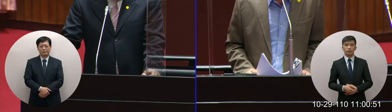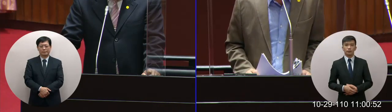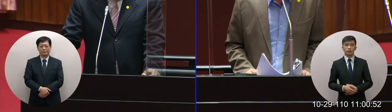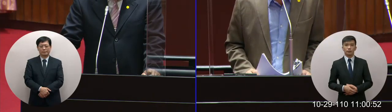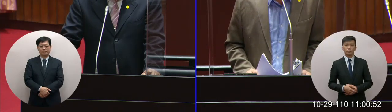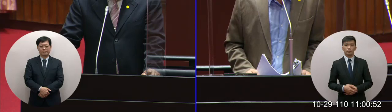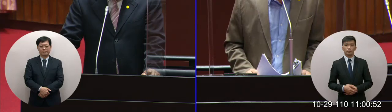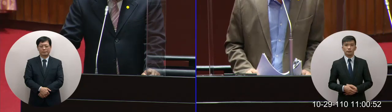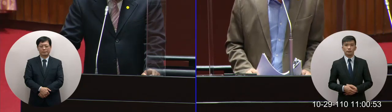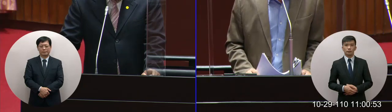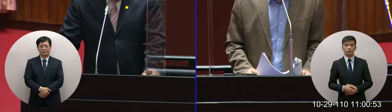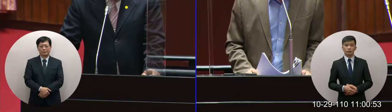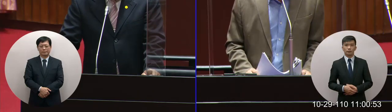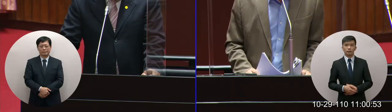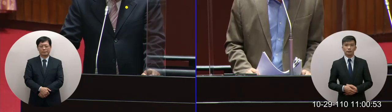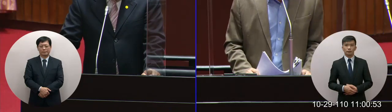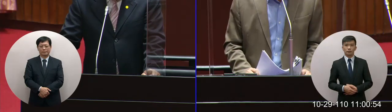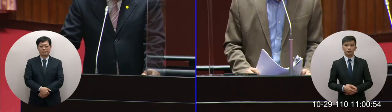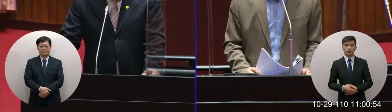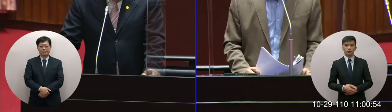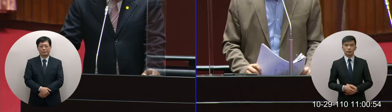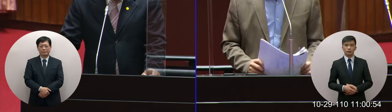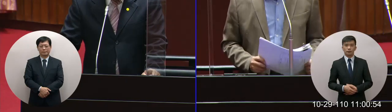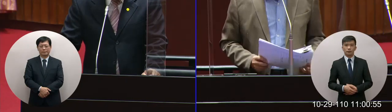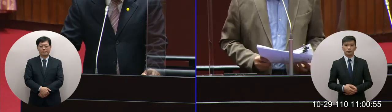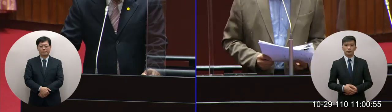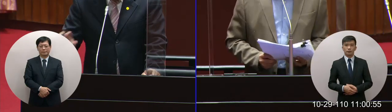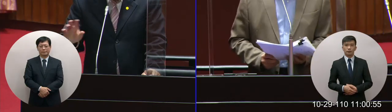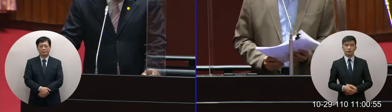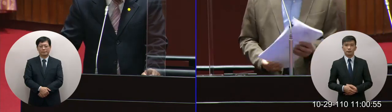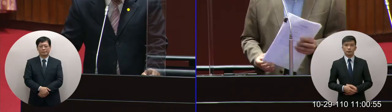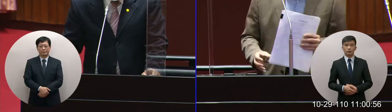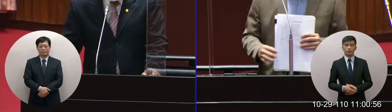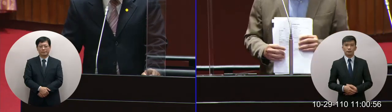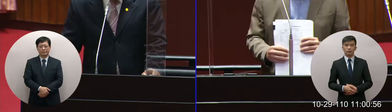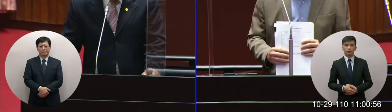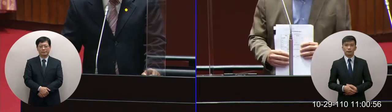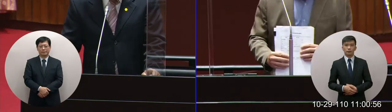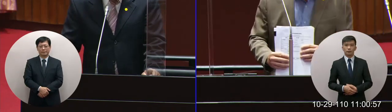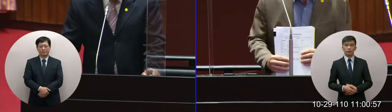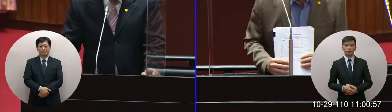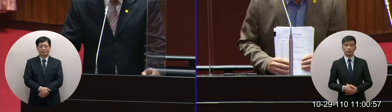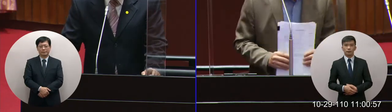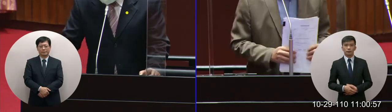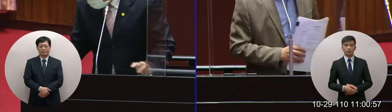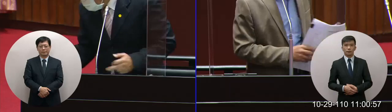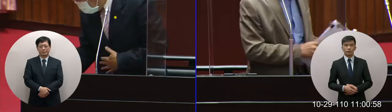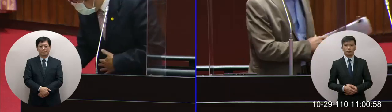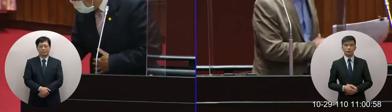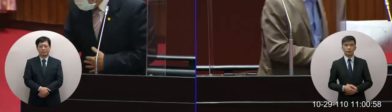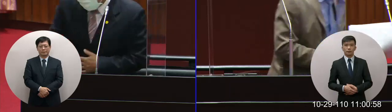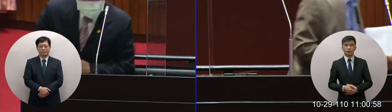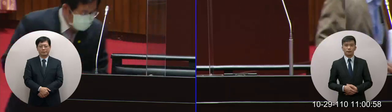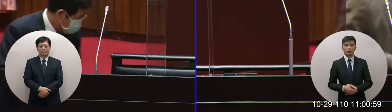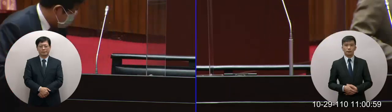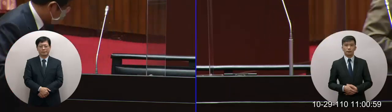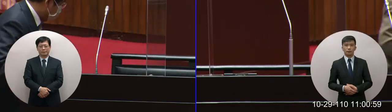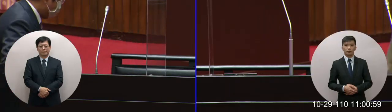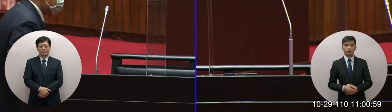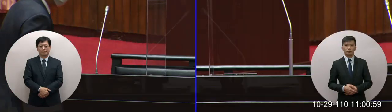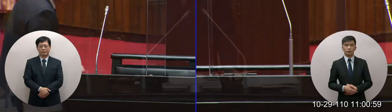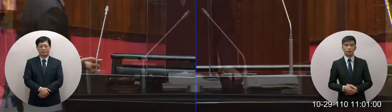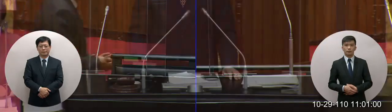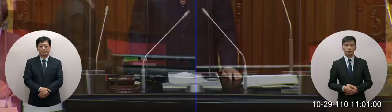我們請育部我們請部長在一起有有人都